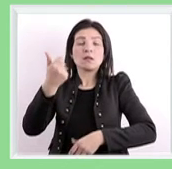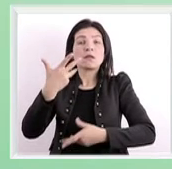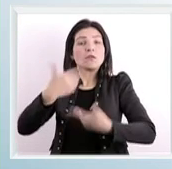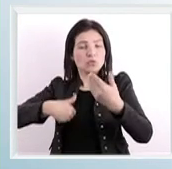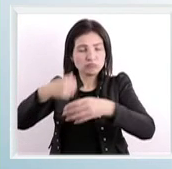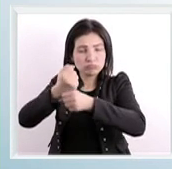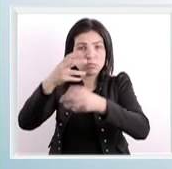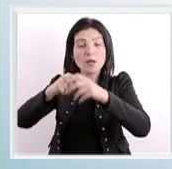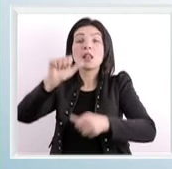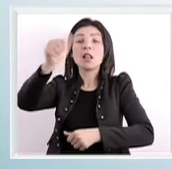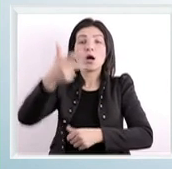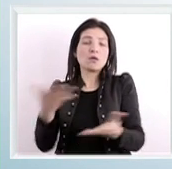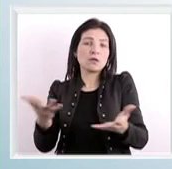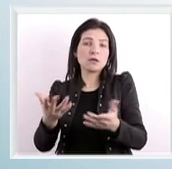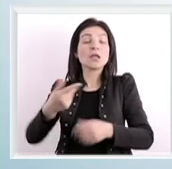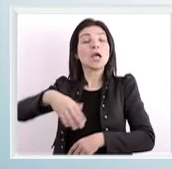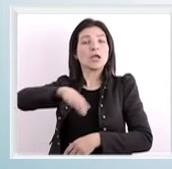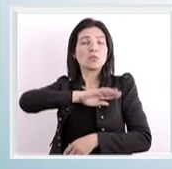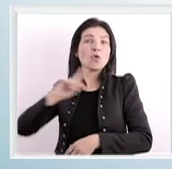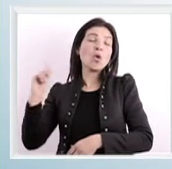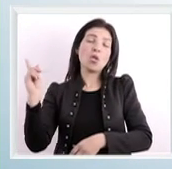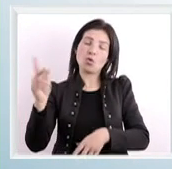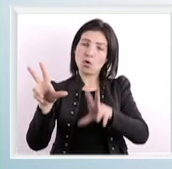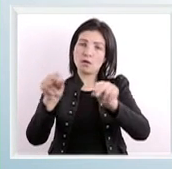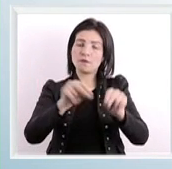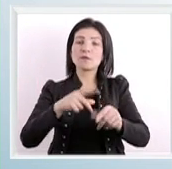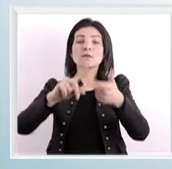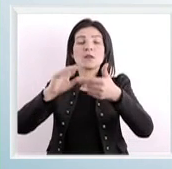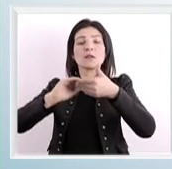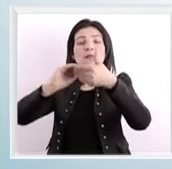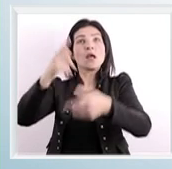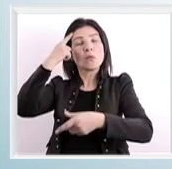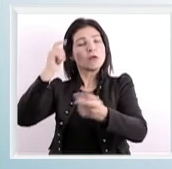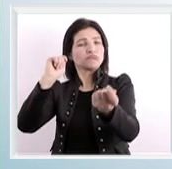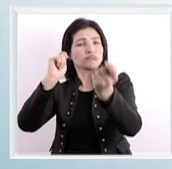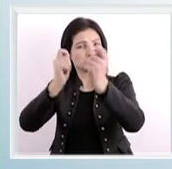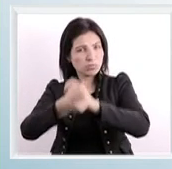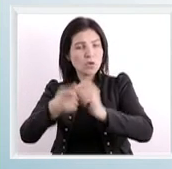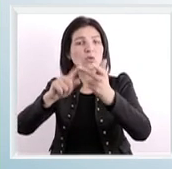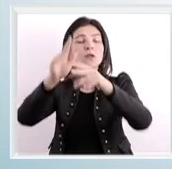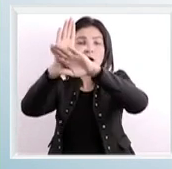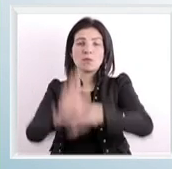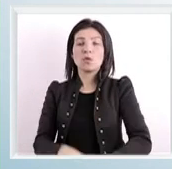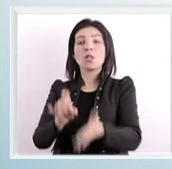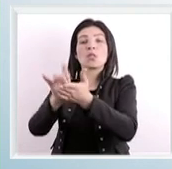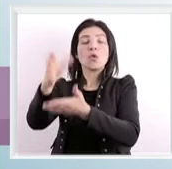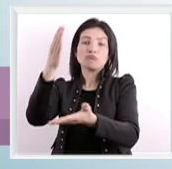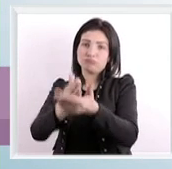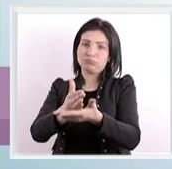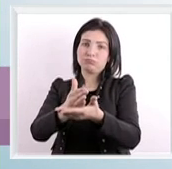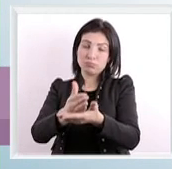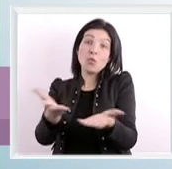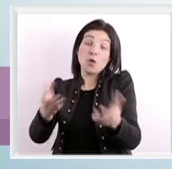أولاً تأكد على مفهوم المسئولية المجتمعية وتعاون على تطوير العقليات وتحمي ضد التمييز وهكا